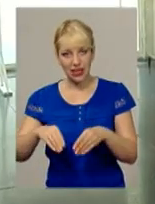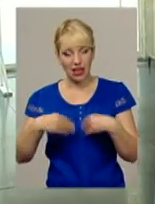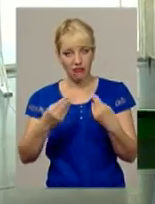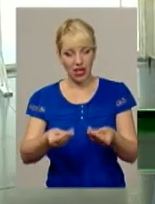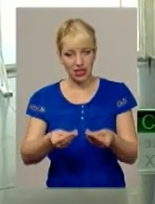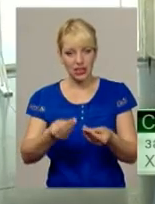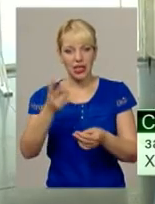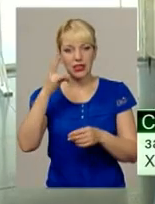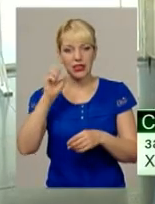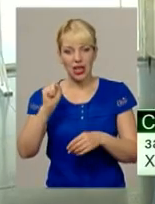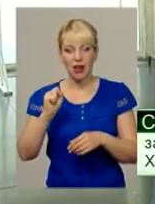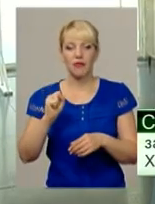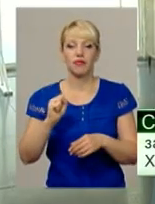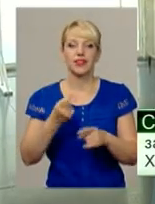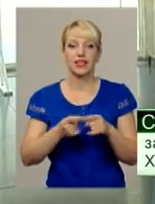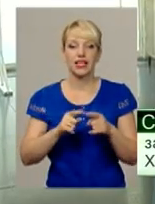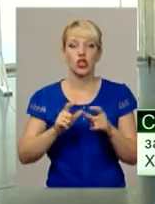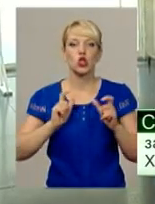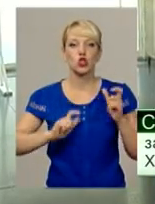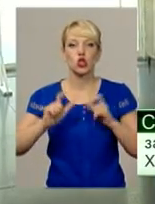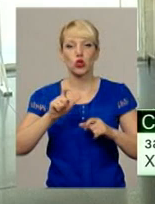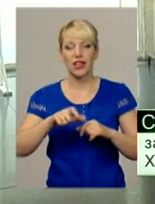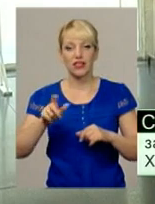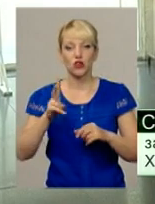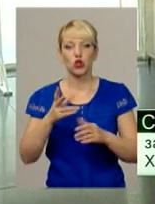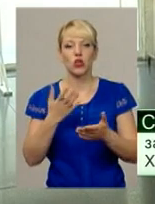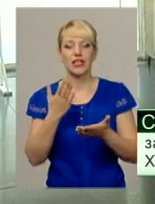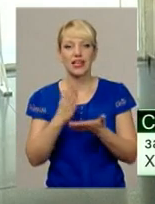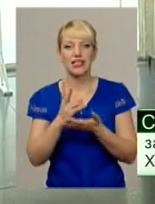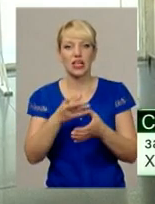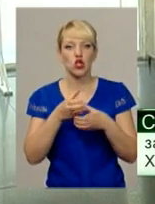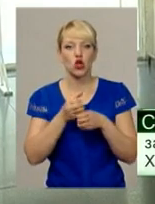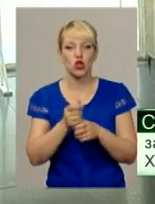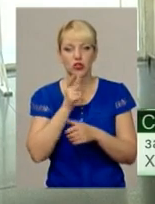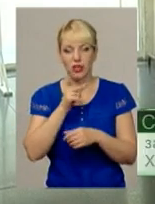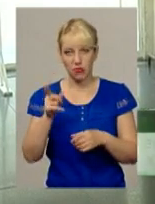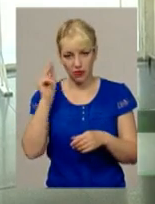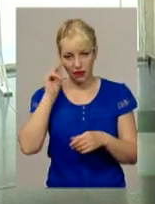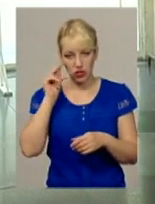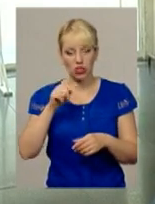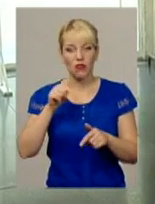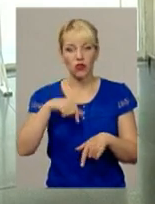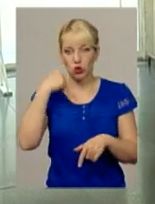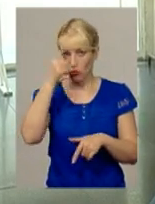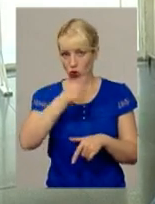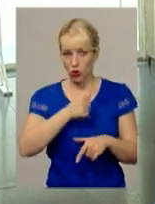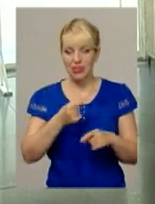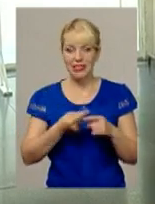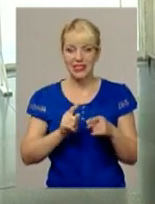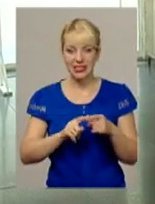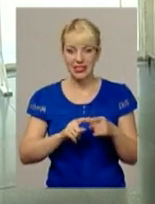тих студентів, які йдуть за скороченим терміном навчання, то в цьому році, звичайно, ці